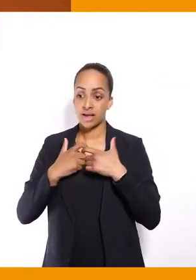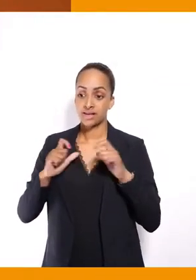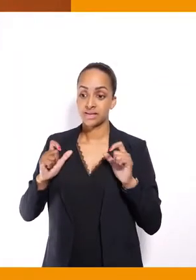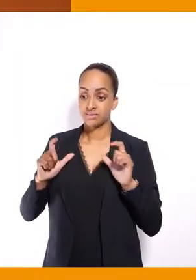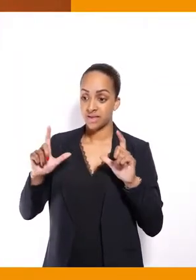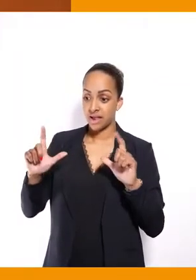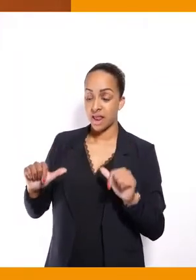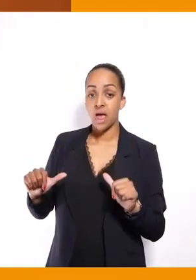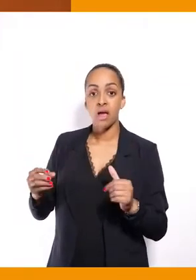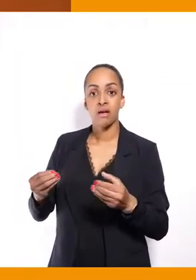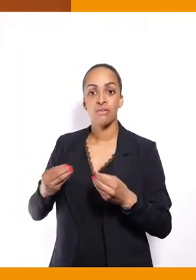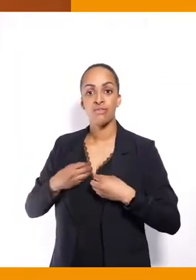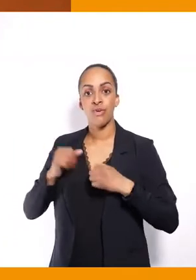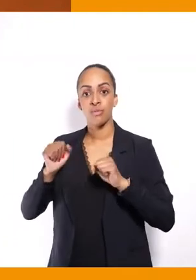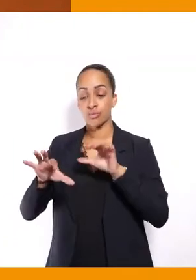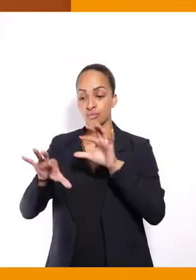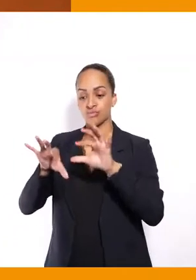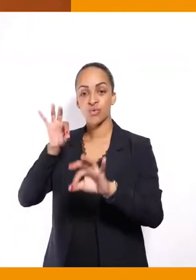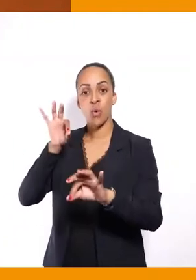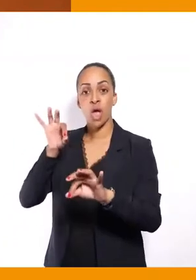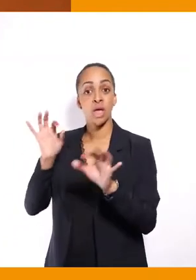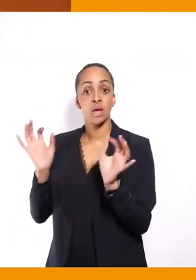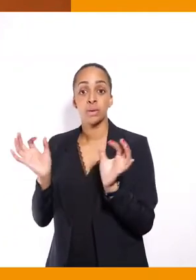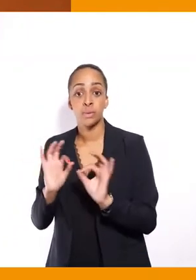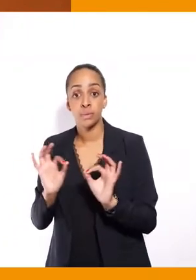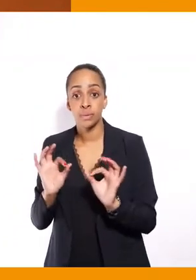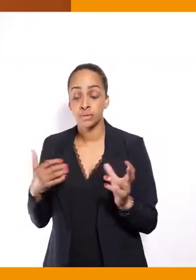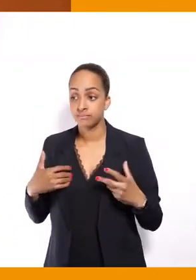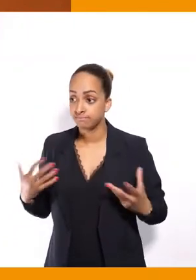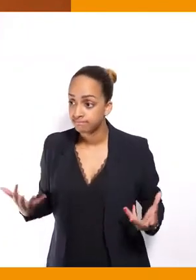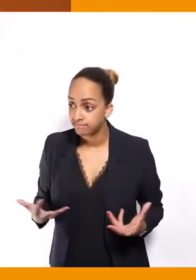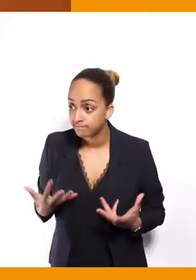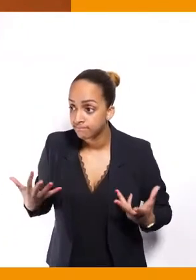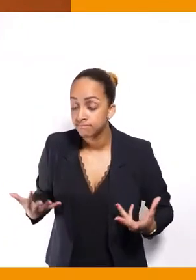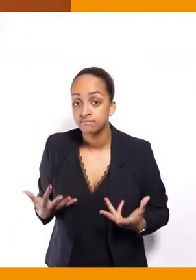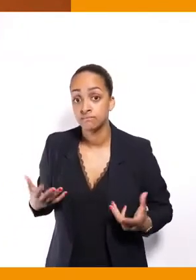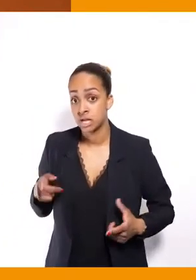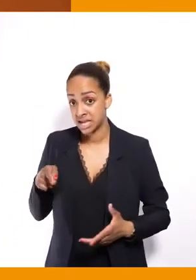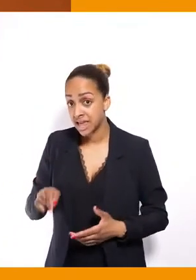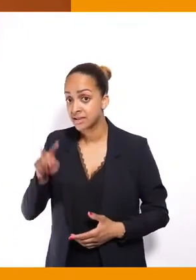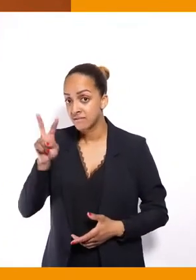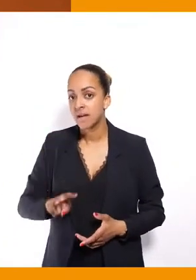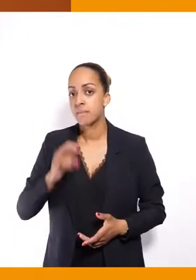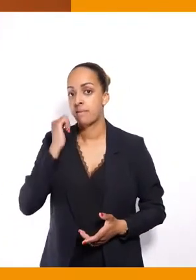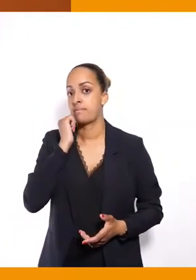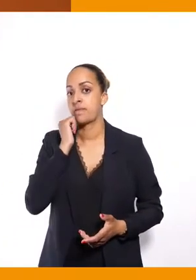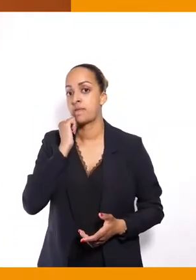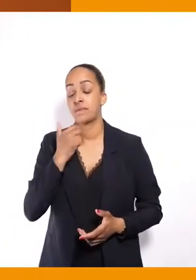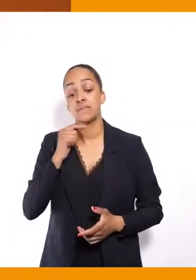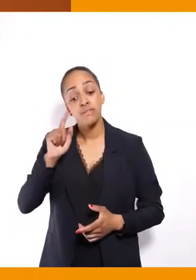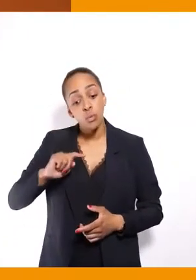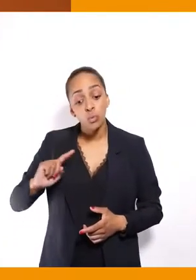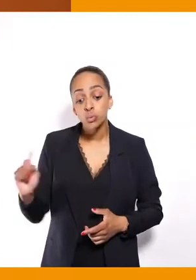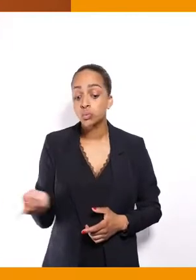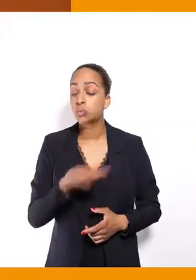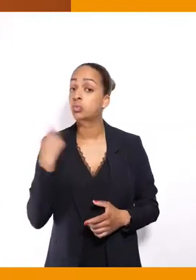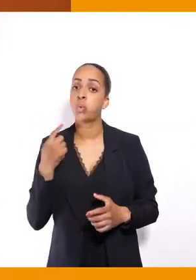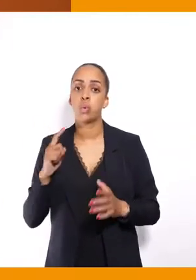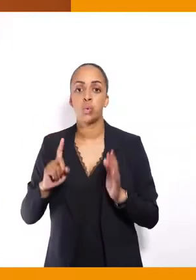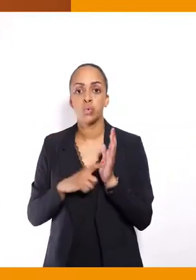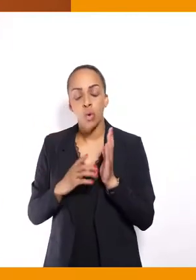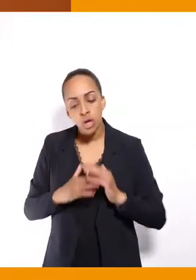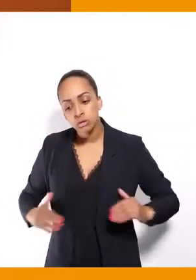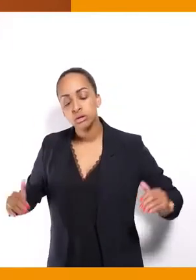quelque chose d'assez insupportable. Donc, il faut vraiment que tous les candidats soient vraiment dans les mêmes situations d'accessibilité de leur